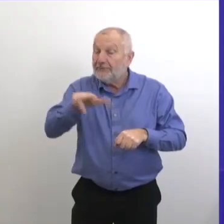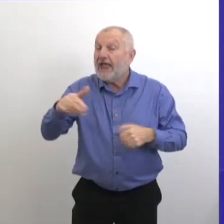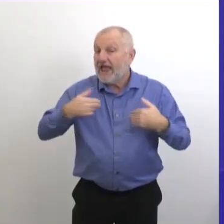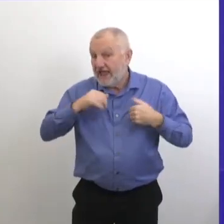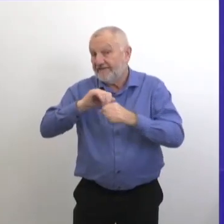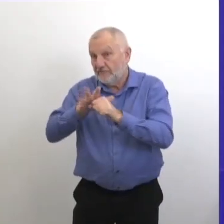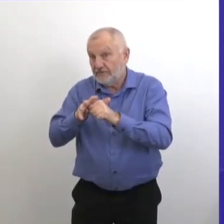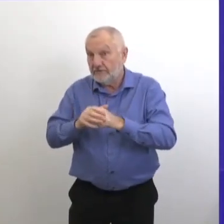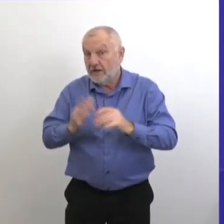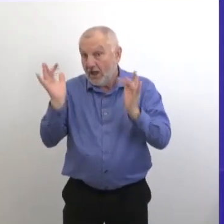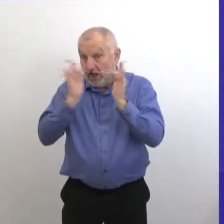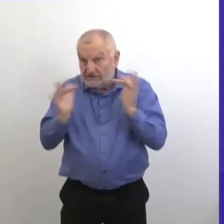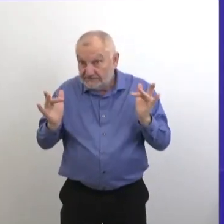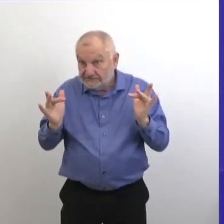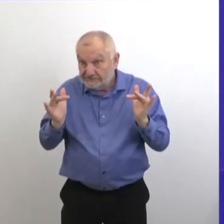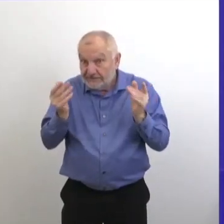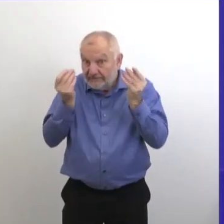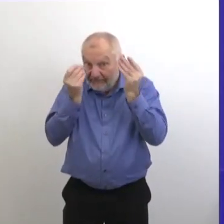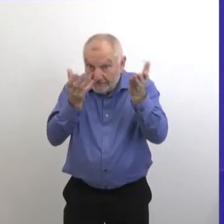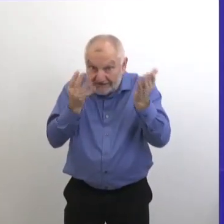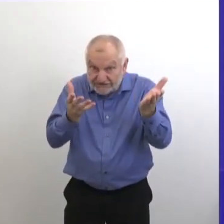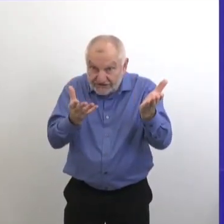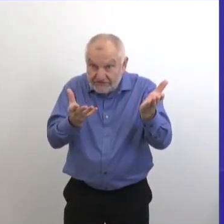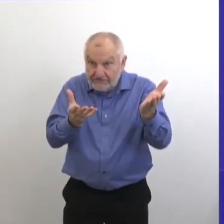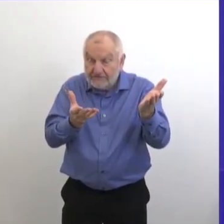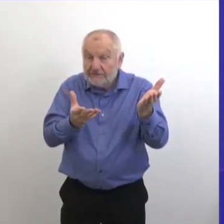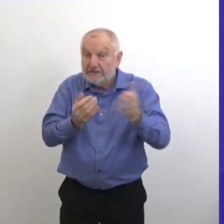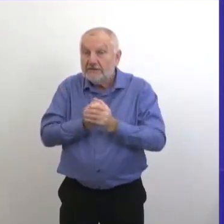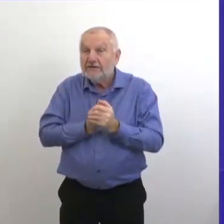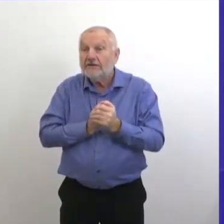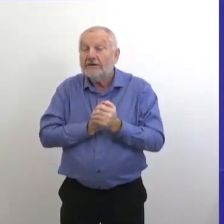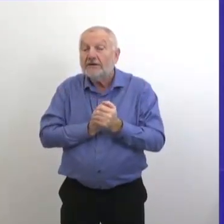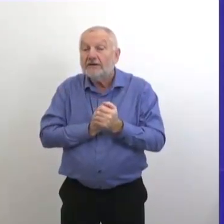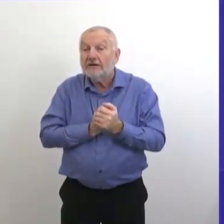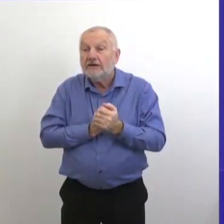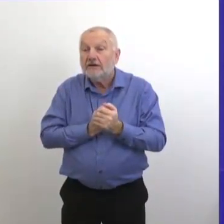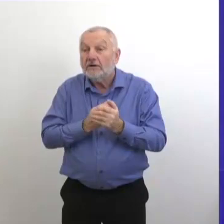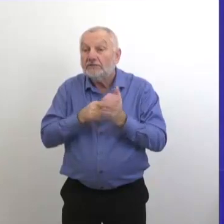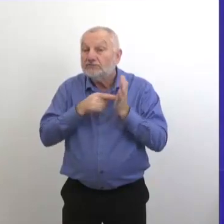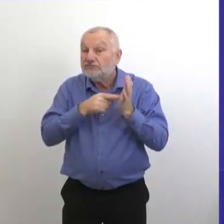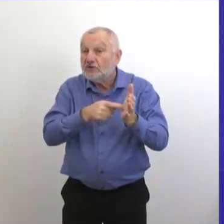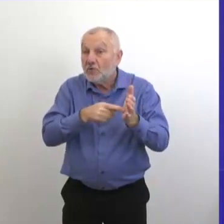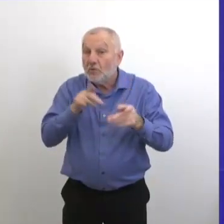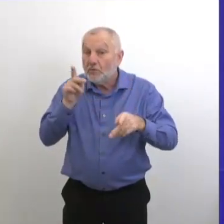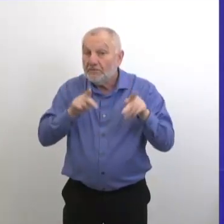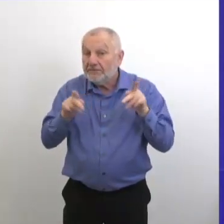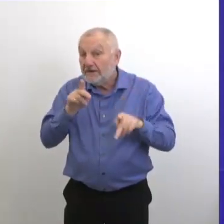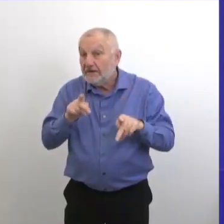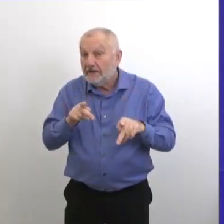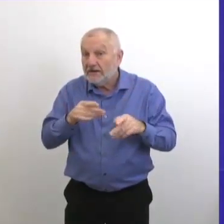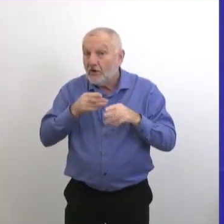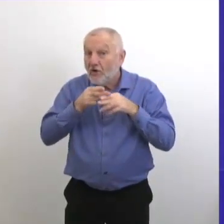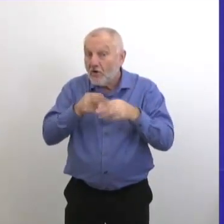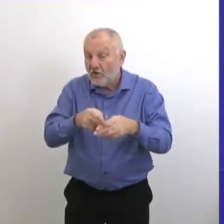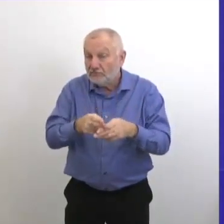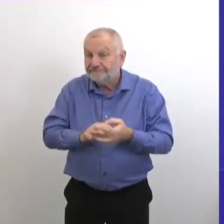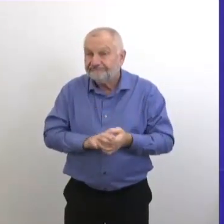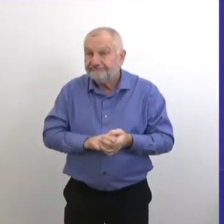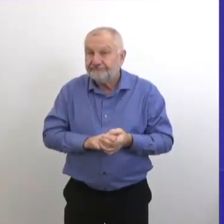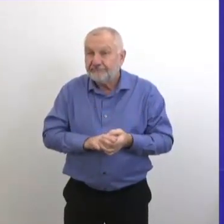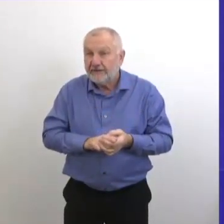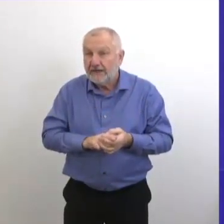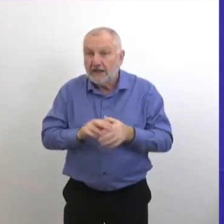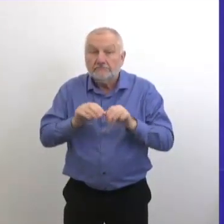données d'hospitalisation, ça reflète le nombre de gens qui sont considérés comme étant infectieux. Et on continue à